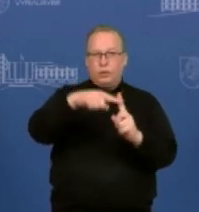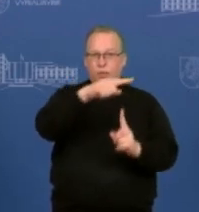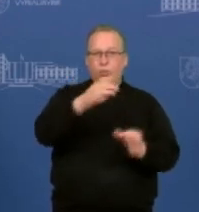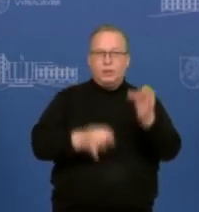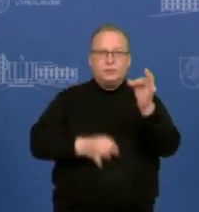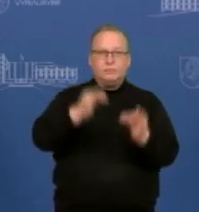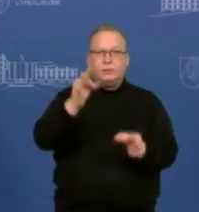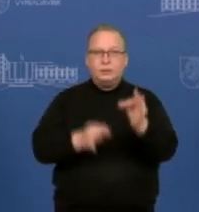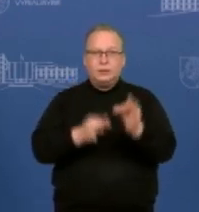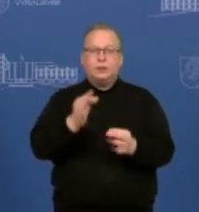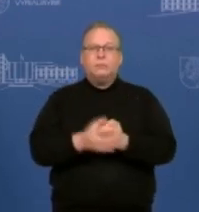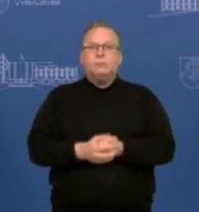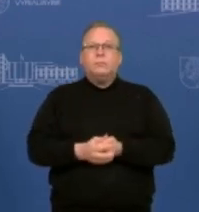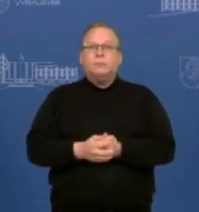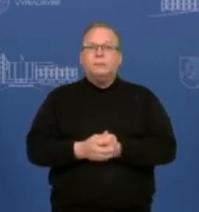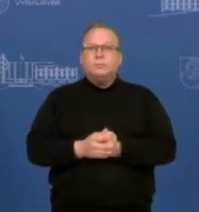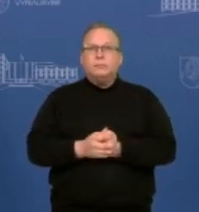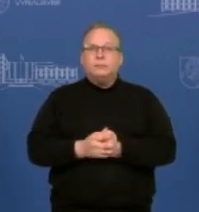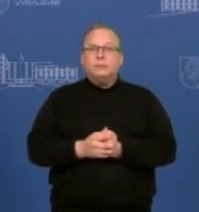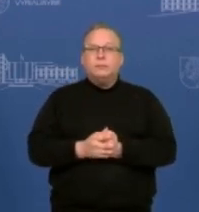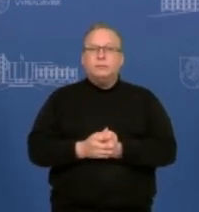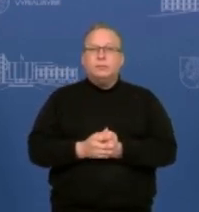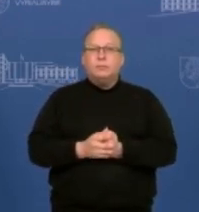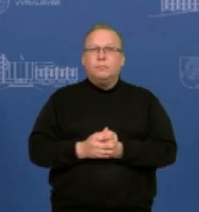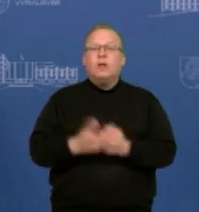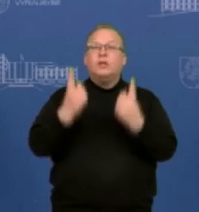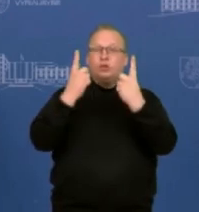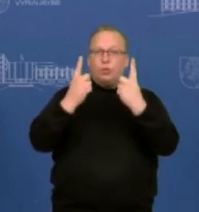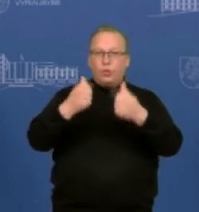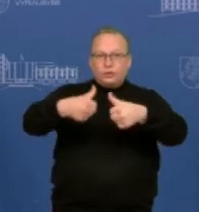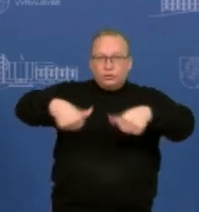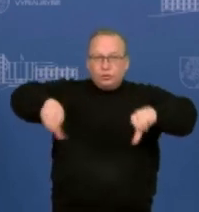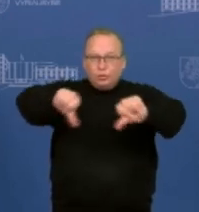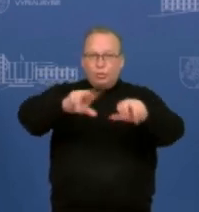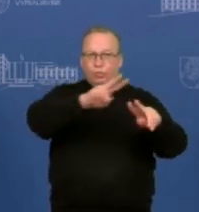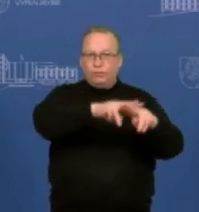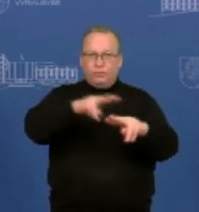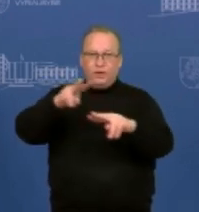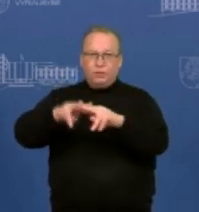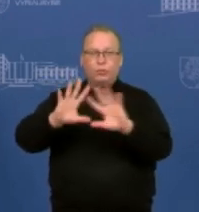bei apsaugos zonų aplink atomenės elektrinės.